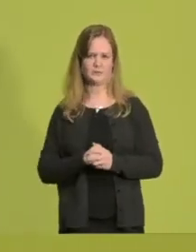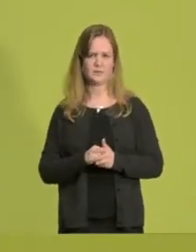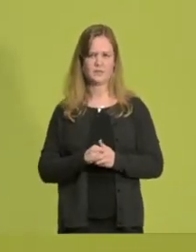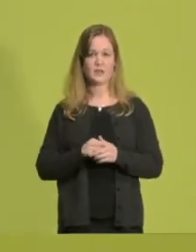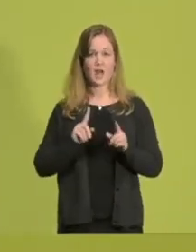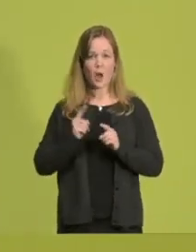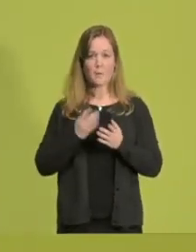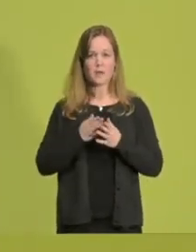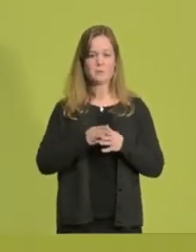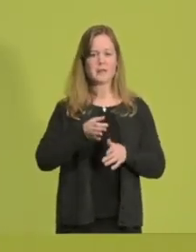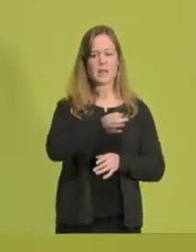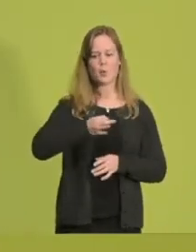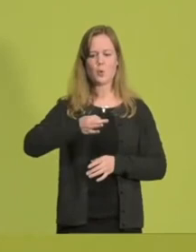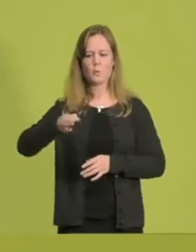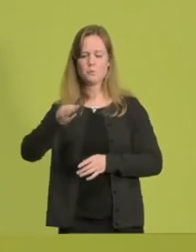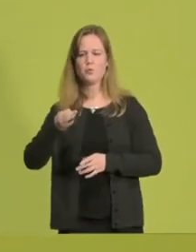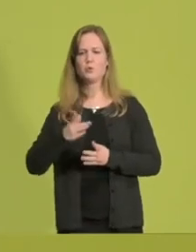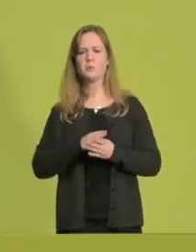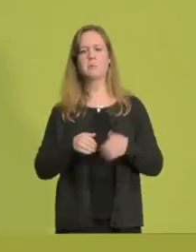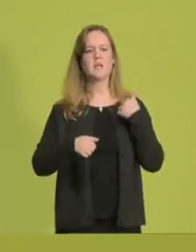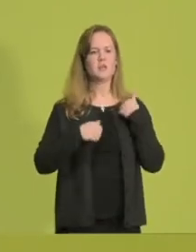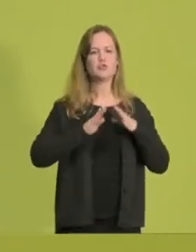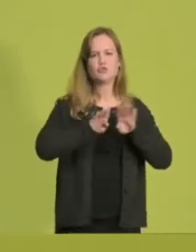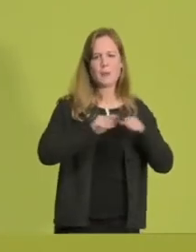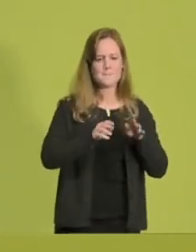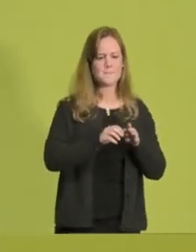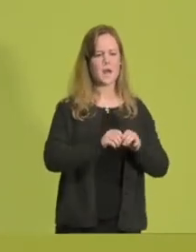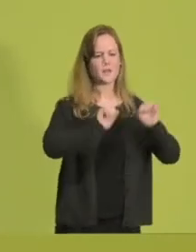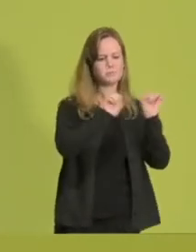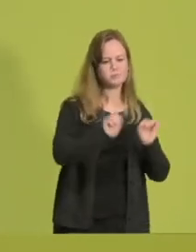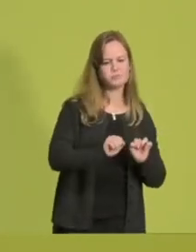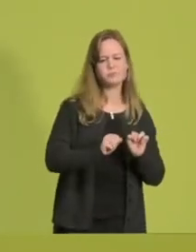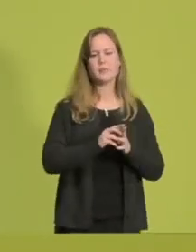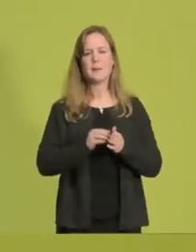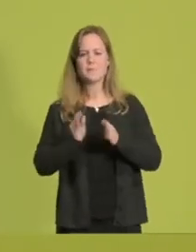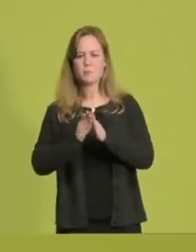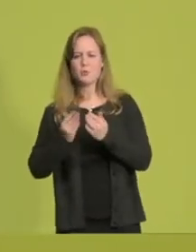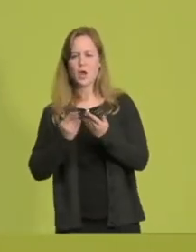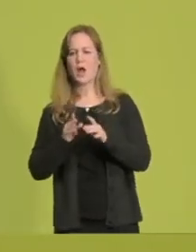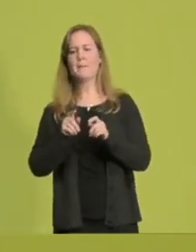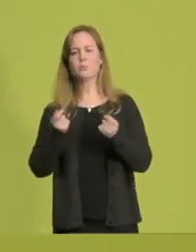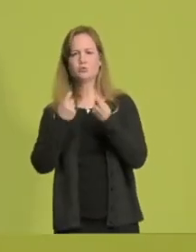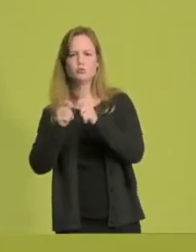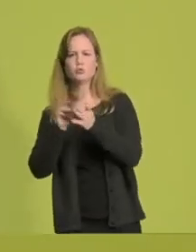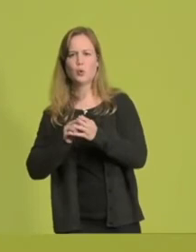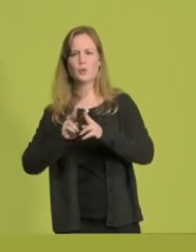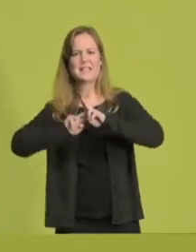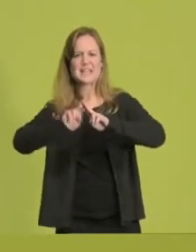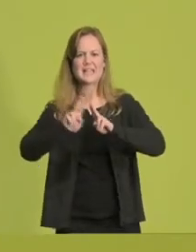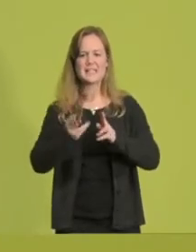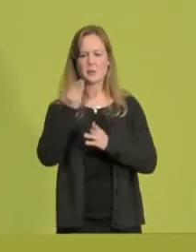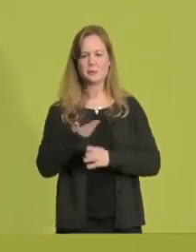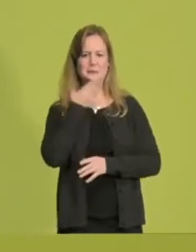groß, wenn in unseren Kommunen das Geld für die Sanierung des Schwimmbads fehlt oder die Bücherei oder das Jugendzentrum schließen müssen. Denn dann fehlen sie,